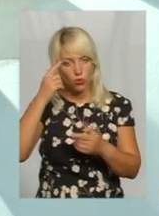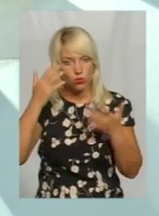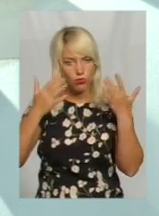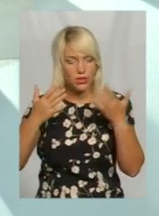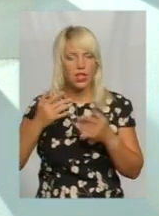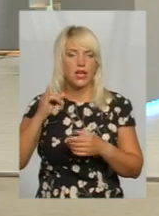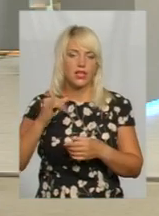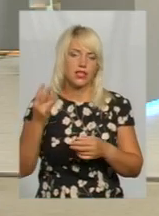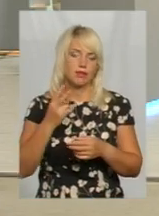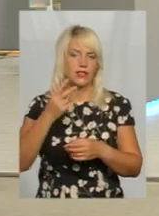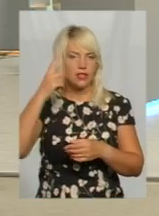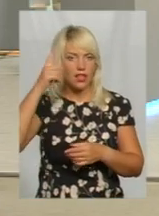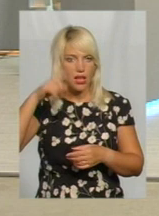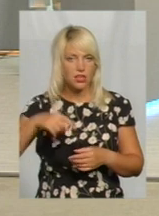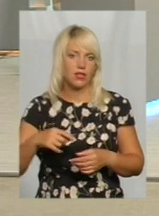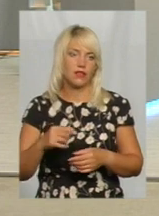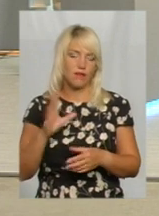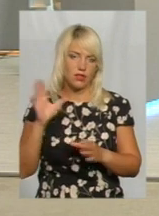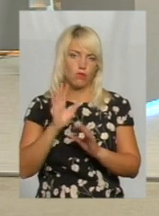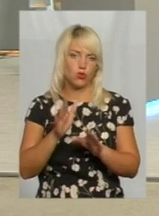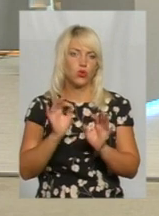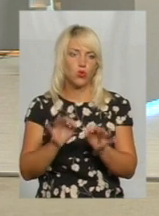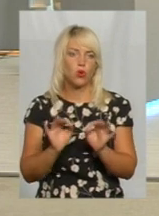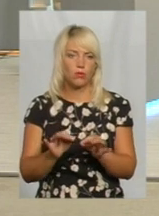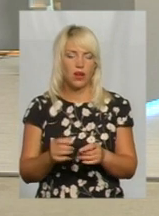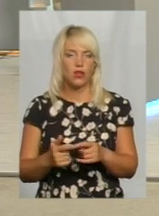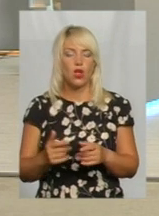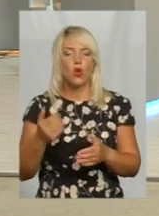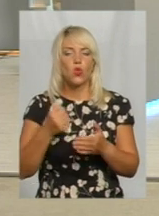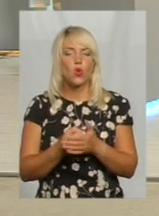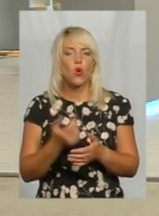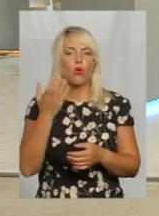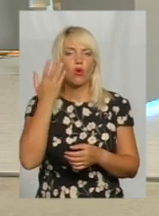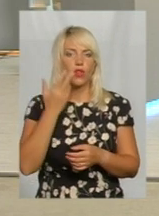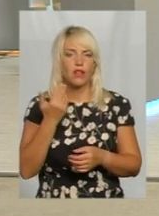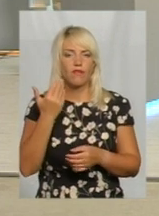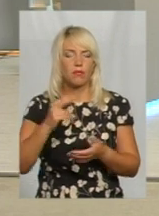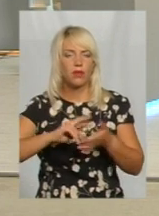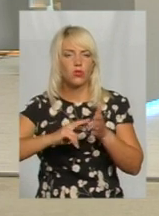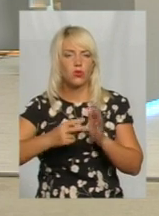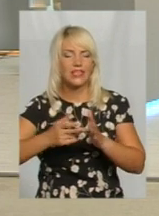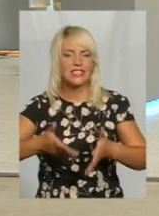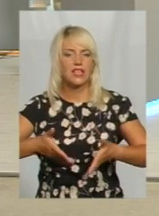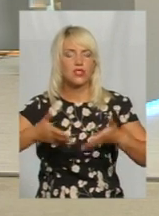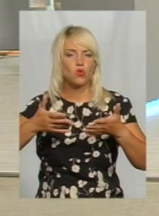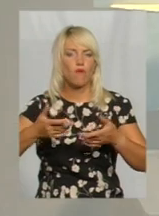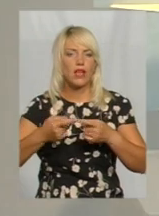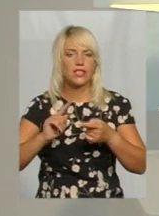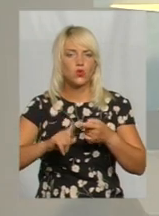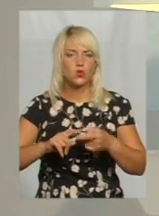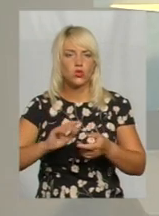знання, і все буде нормально. Пане Сергію, а скажіть, доколи плануєте доз'ясувати цю ситуацію по